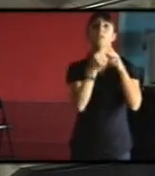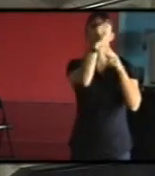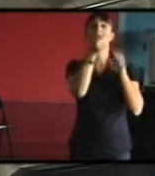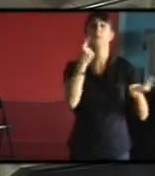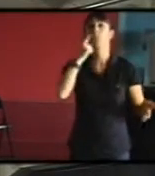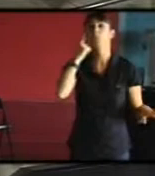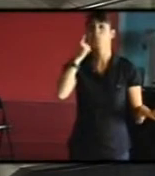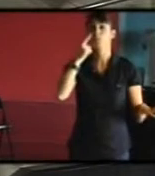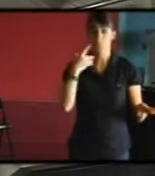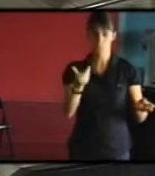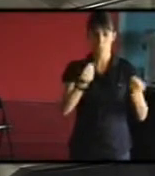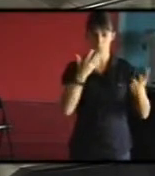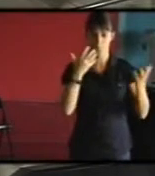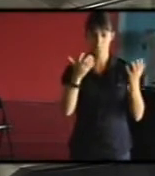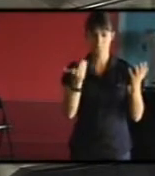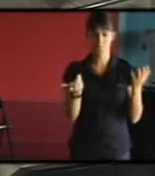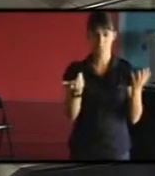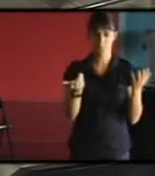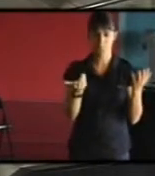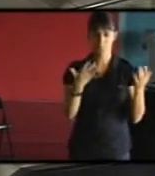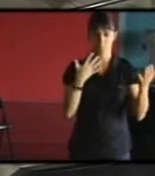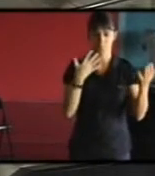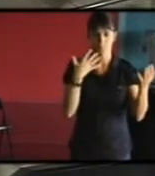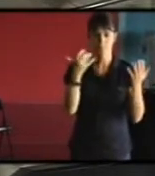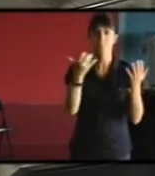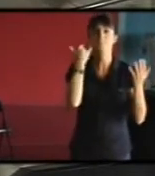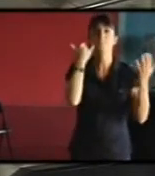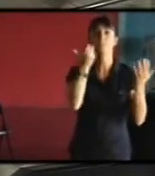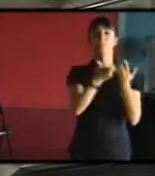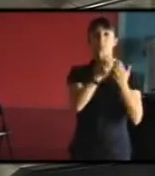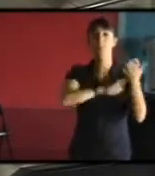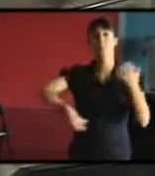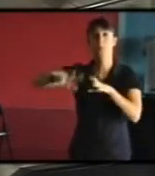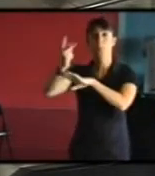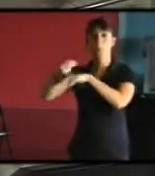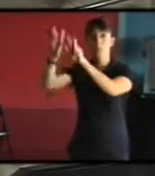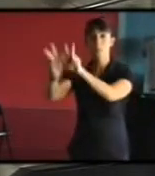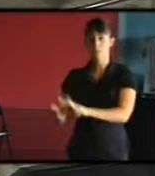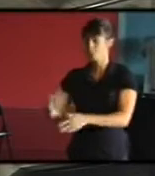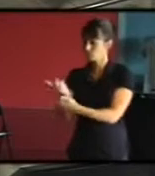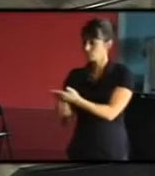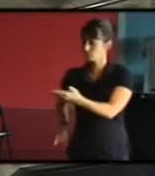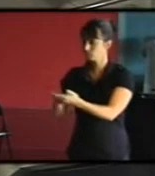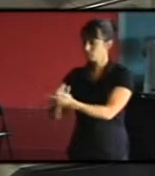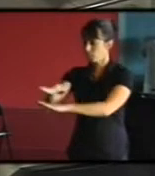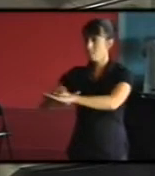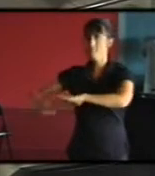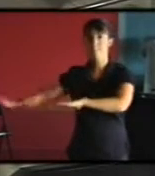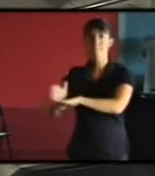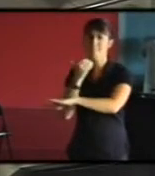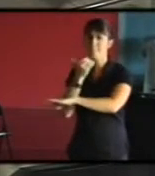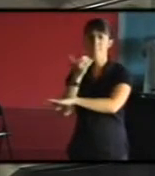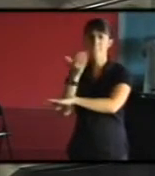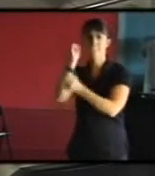nombre d'aspects qu'on ne trouvera pas si on fait une modélisation d'un bâtiment tout seul. A savoir, par exemple, ici, vous avez